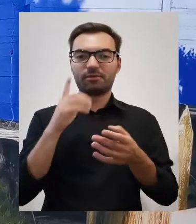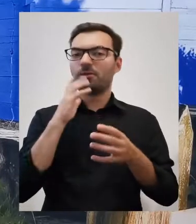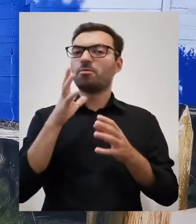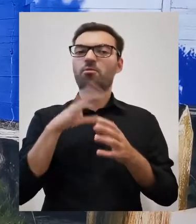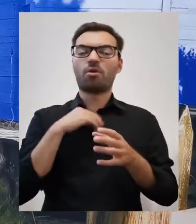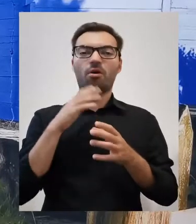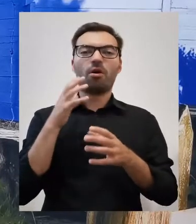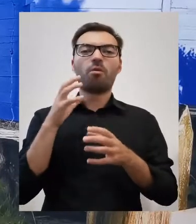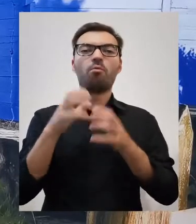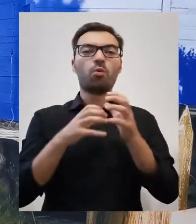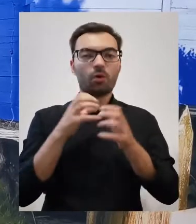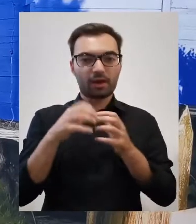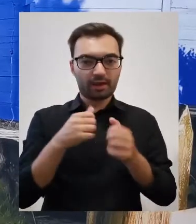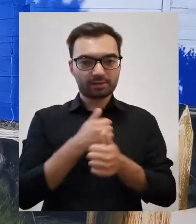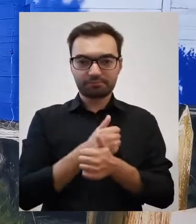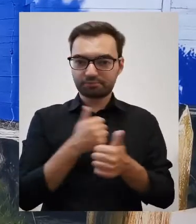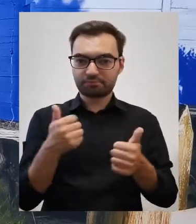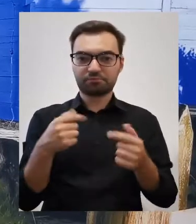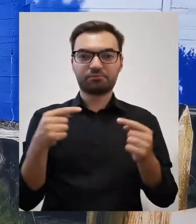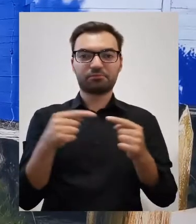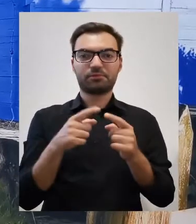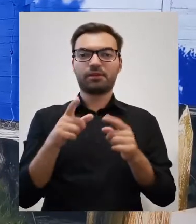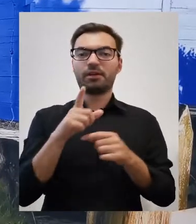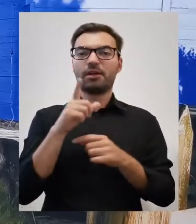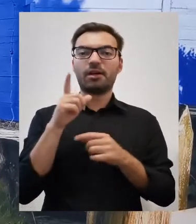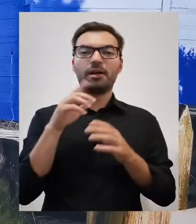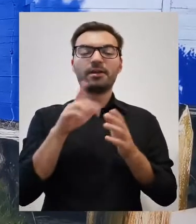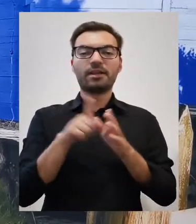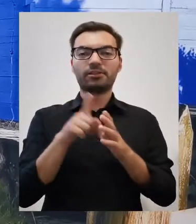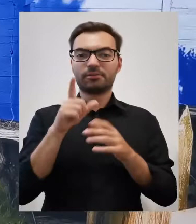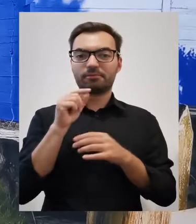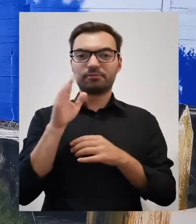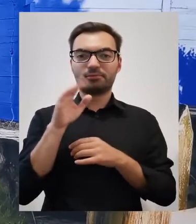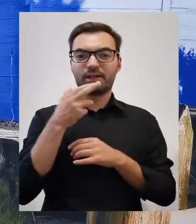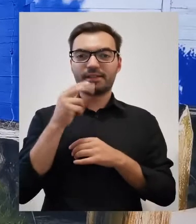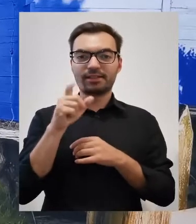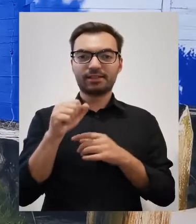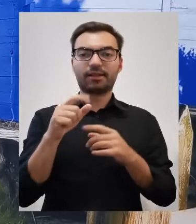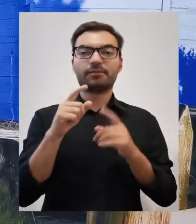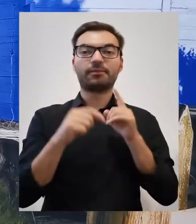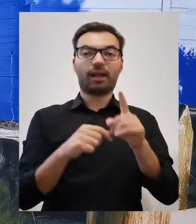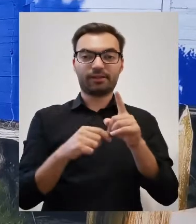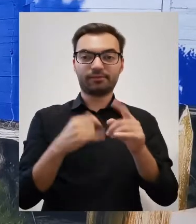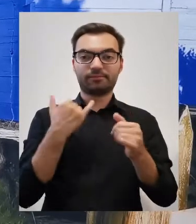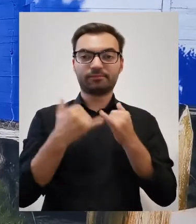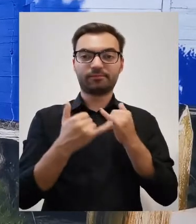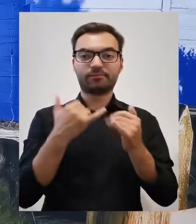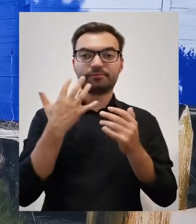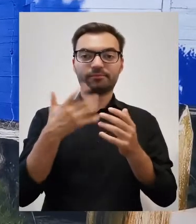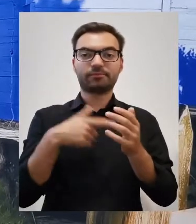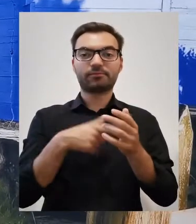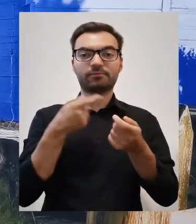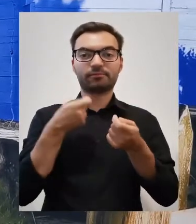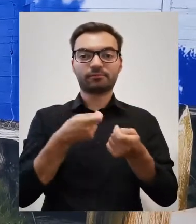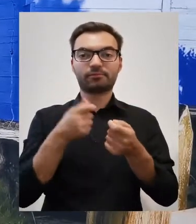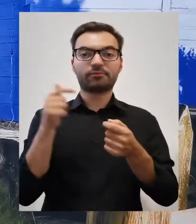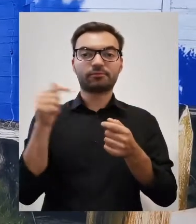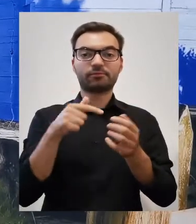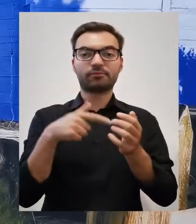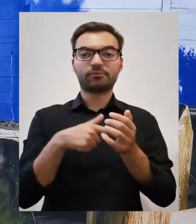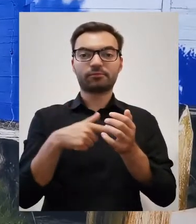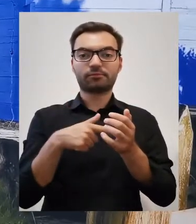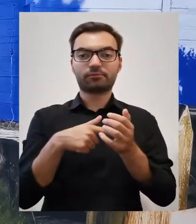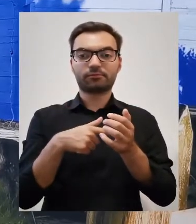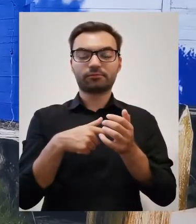buraki świetnie się czują na takiej ziemi i pszenica właśnie. No ale żeby cokolwiek na takiej ziemi